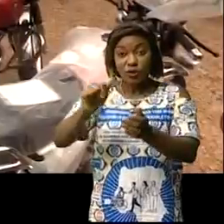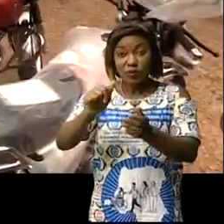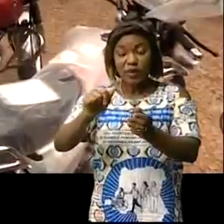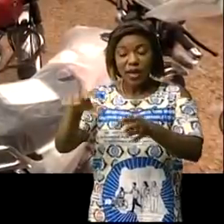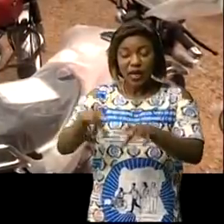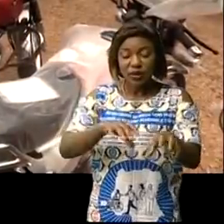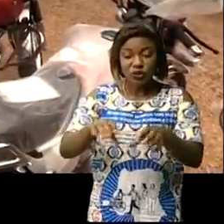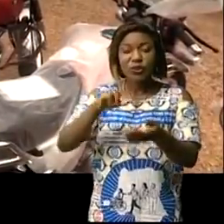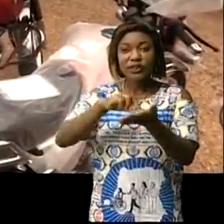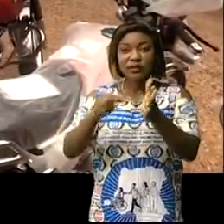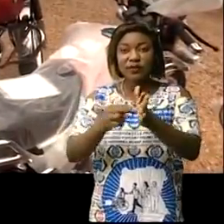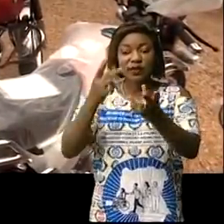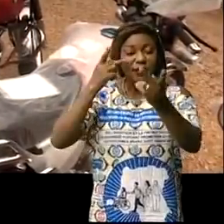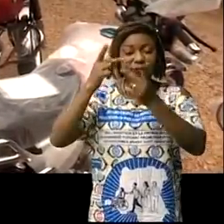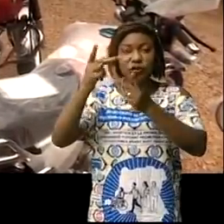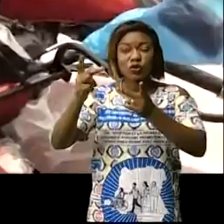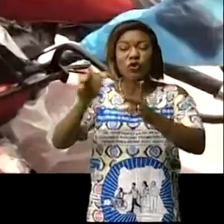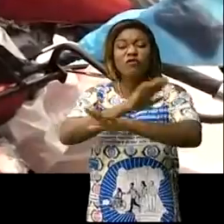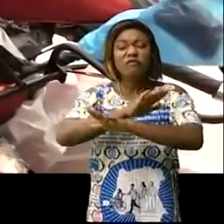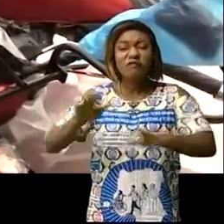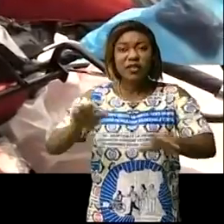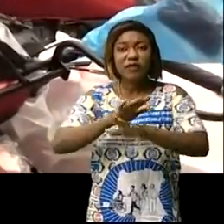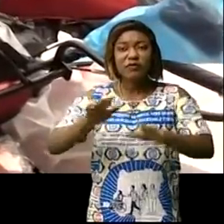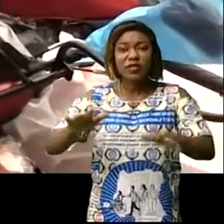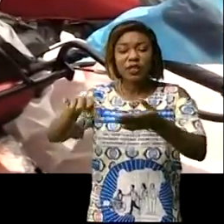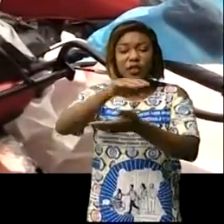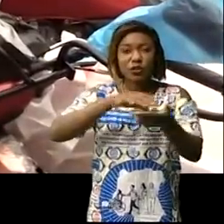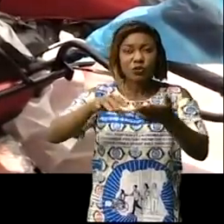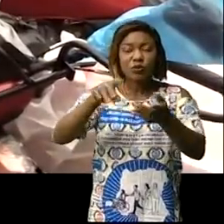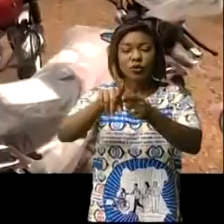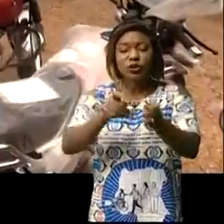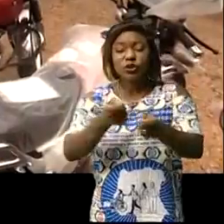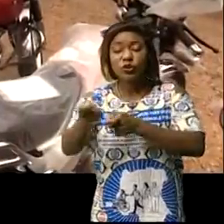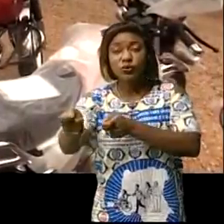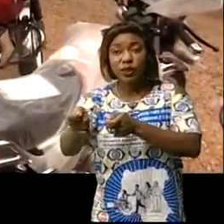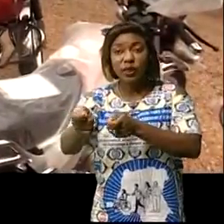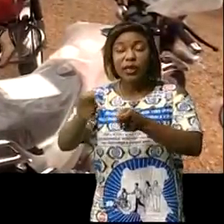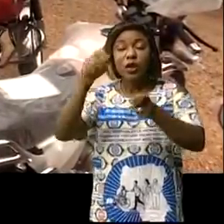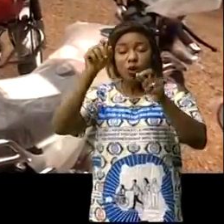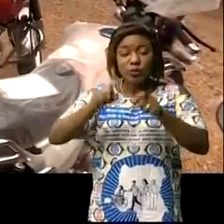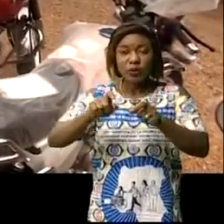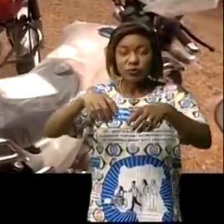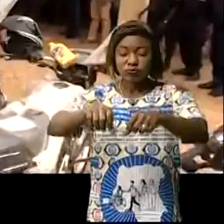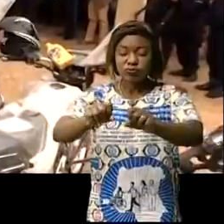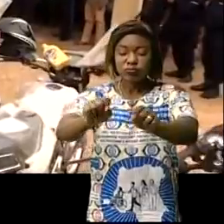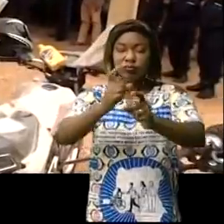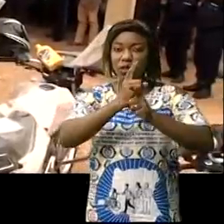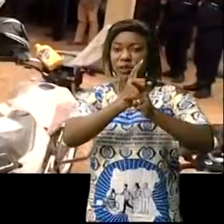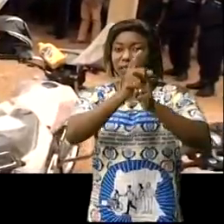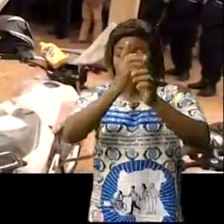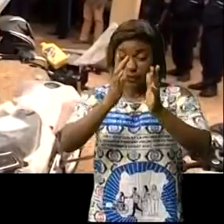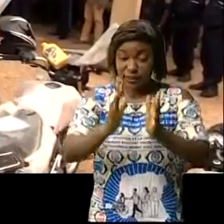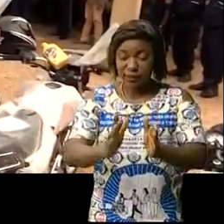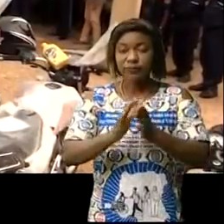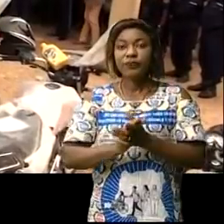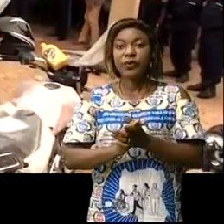action s'aligne dans la vision d'éradiquer l'insécurité et cela doit passer par la facilitation de la mobilité des services de sécurité lors